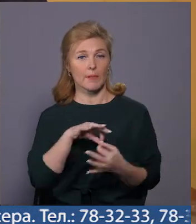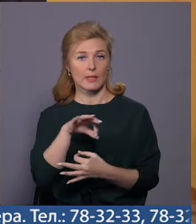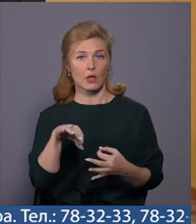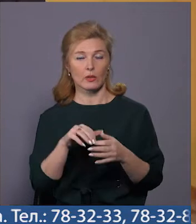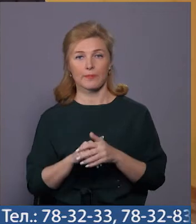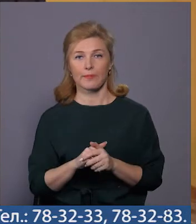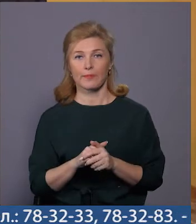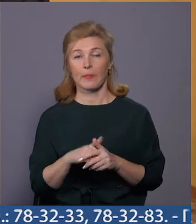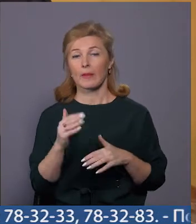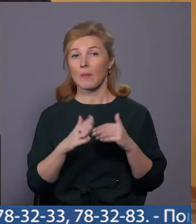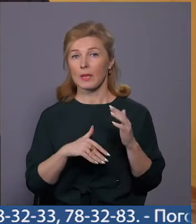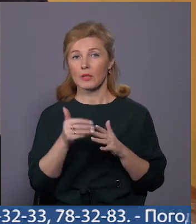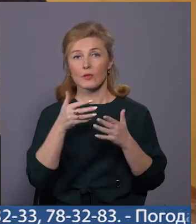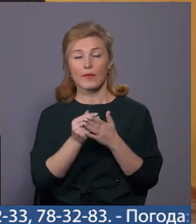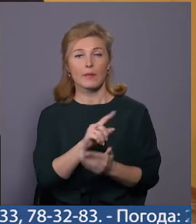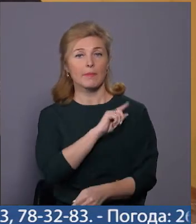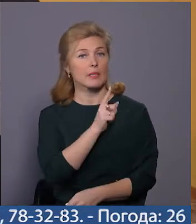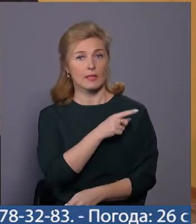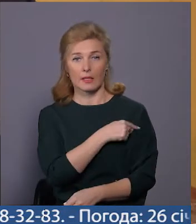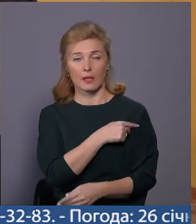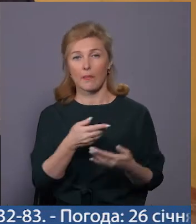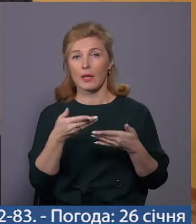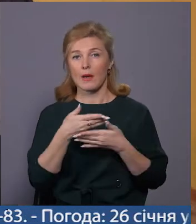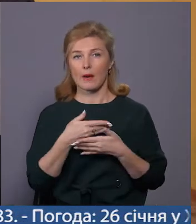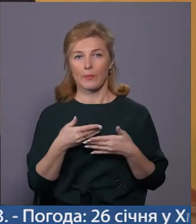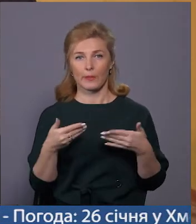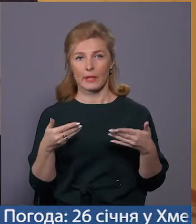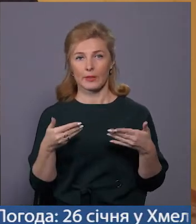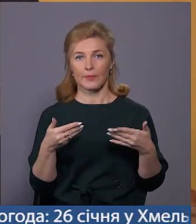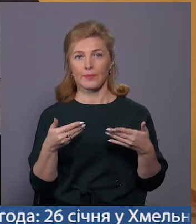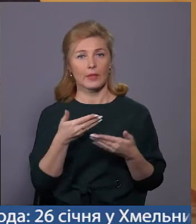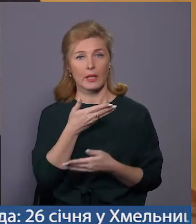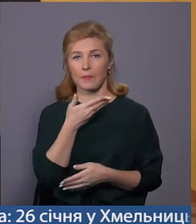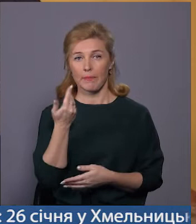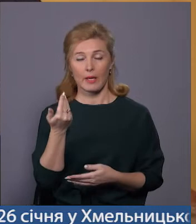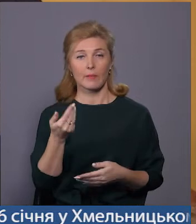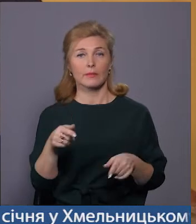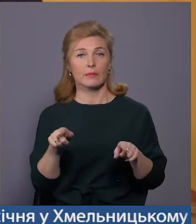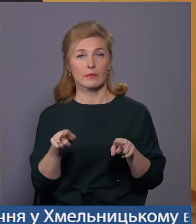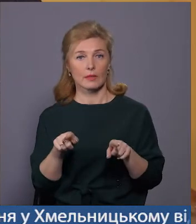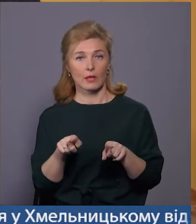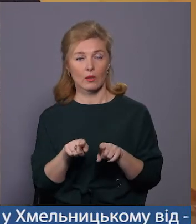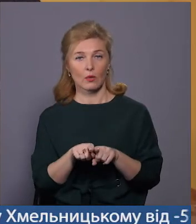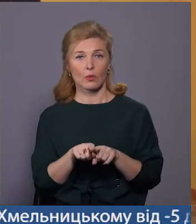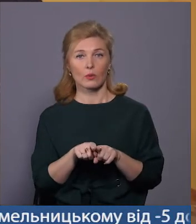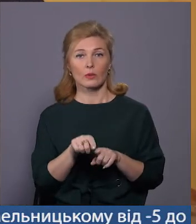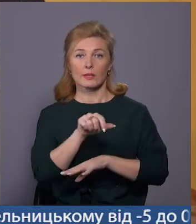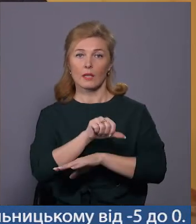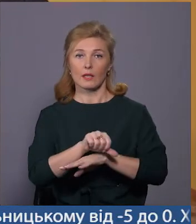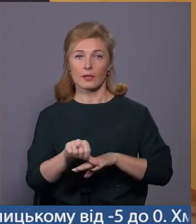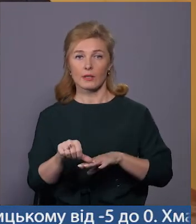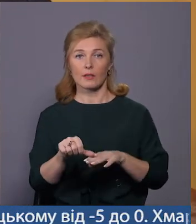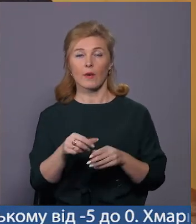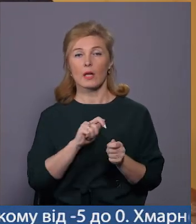Практично своїми силами ми не маємо за границей якихось